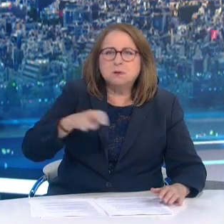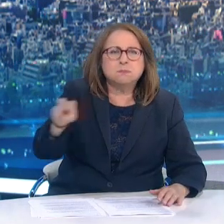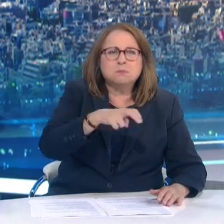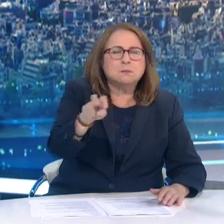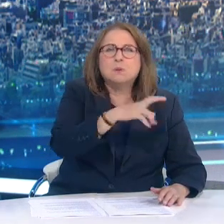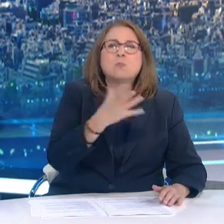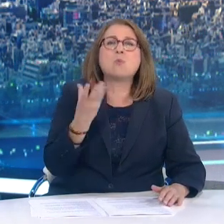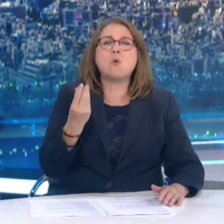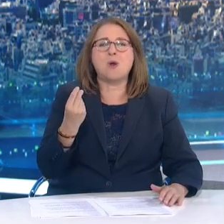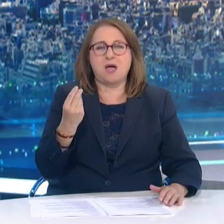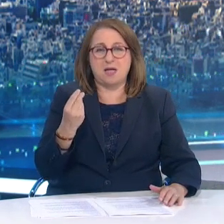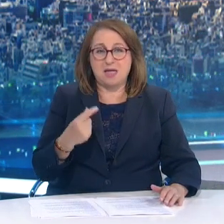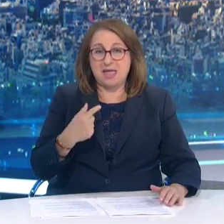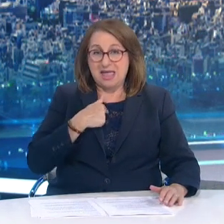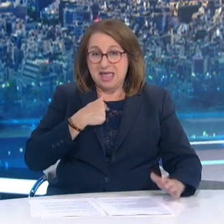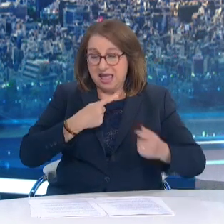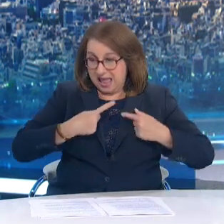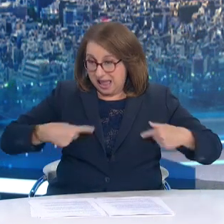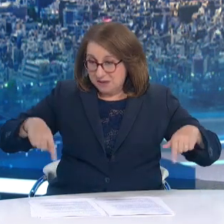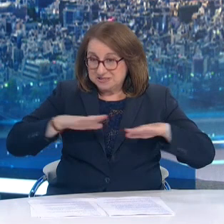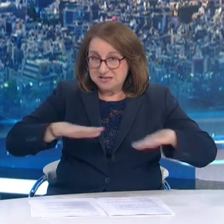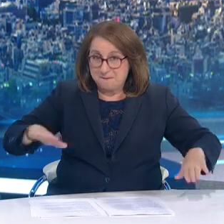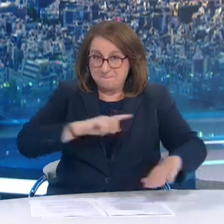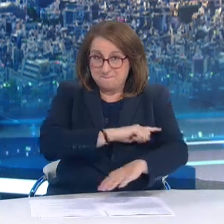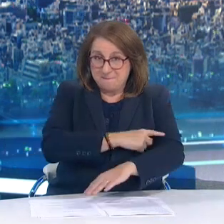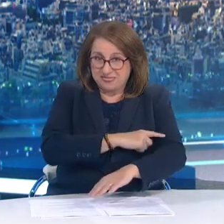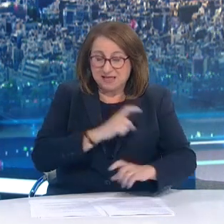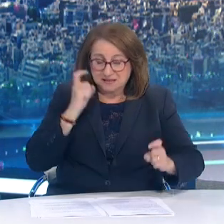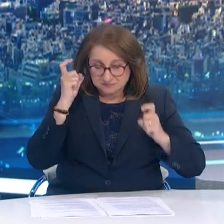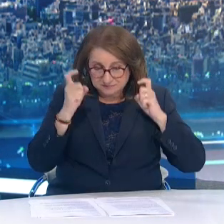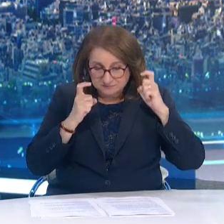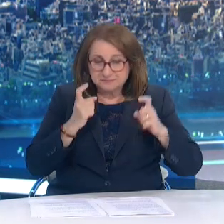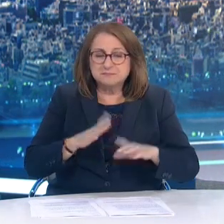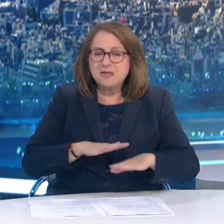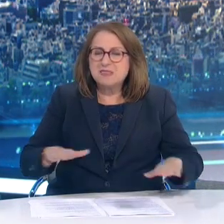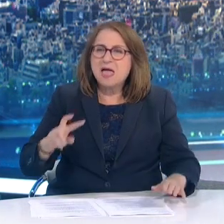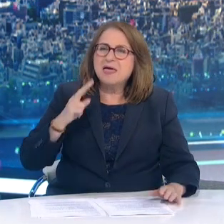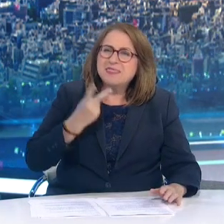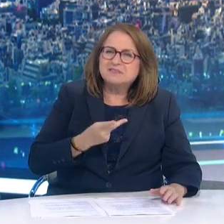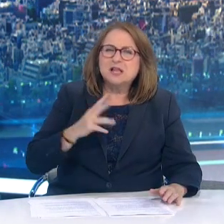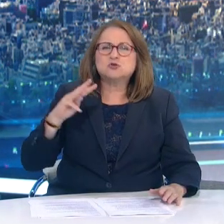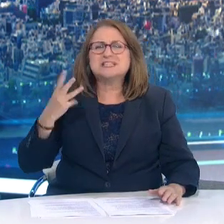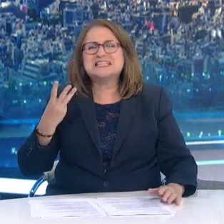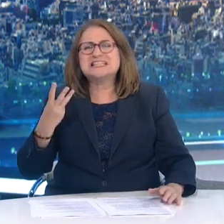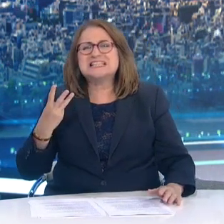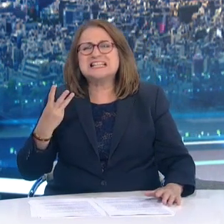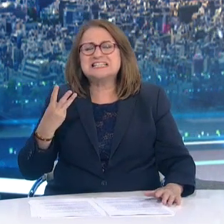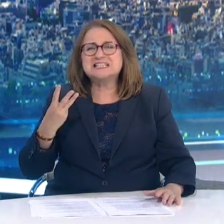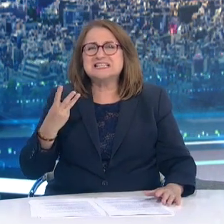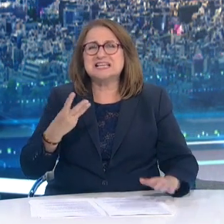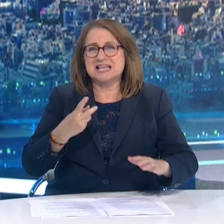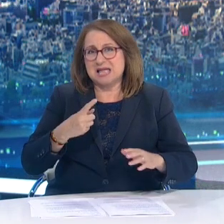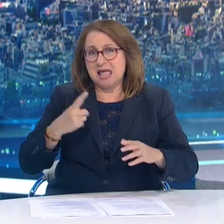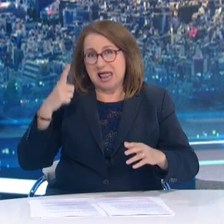ευαισθησία Ως προς τη σημασία που έχει για τα παιδιά λυκείου Ιδιαίτερα παιδιά δεύτερας και τρίτης λυκείου Η εκπαιδευτική διαδικασία Μάλιστα